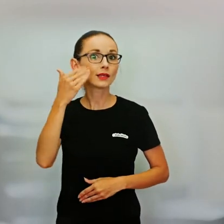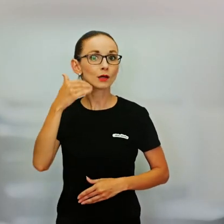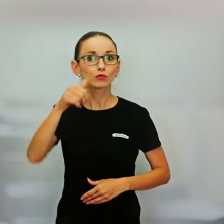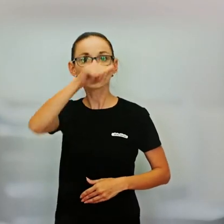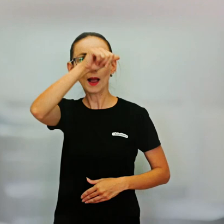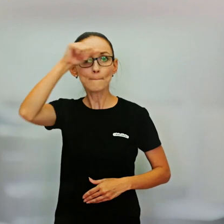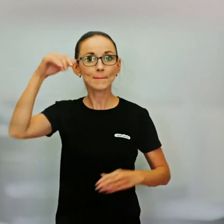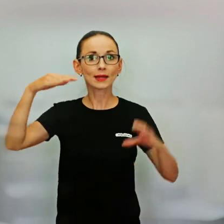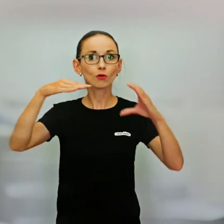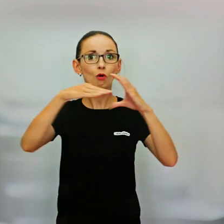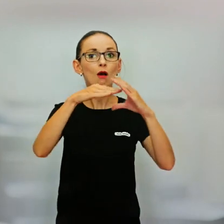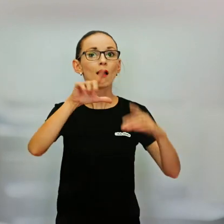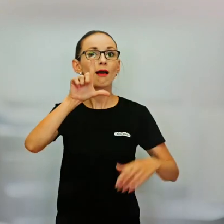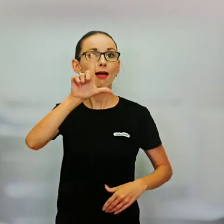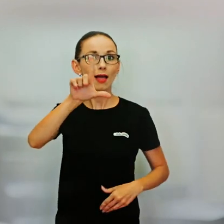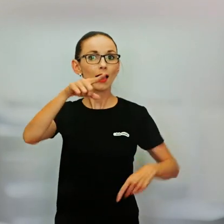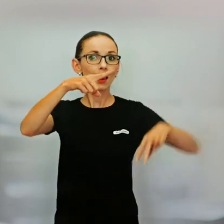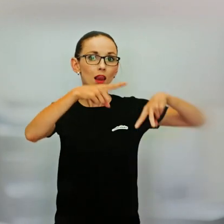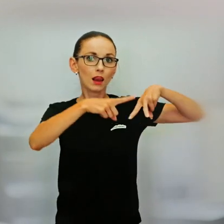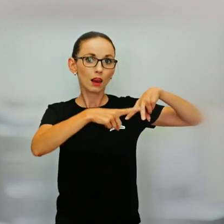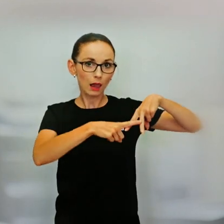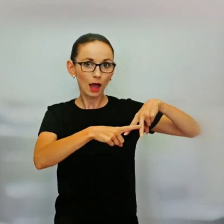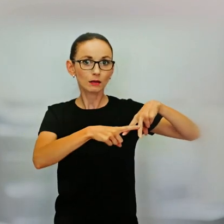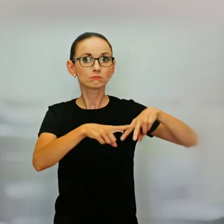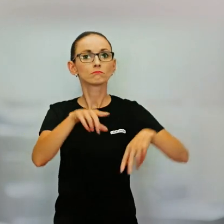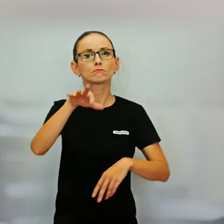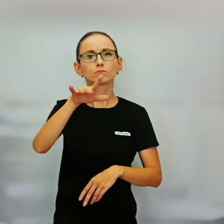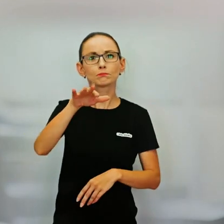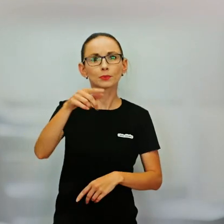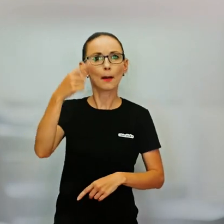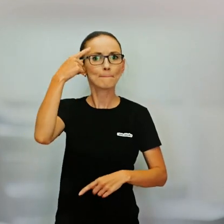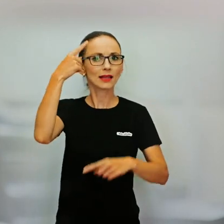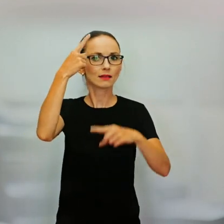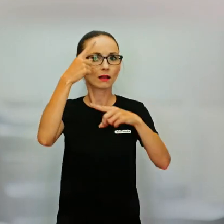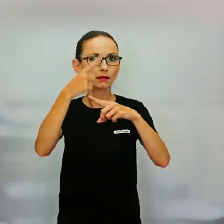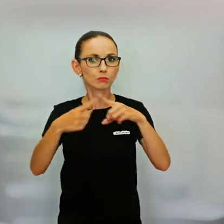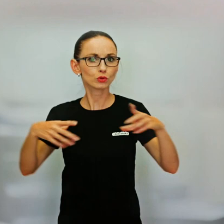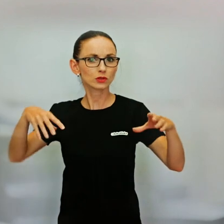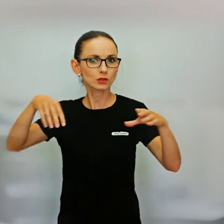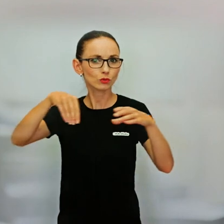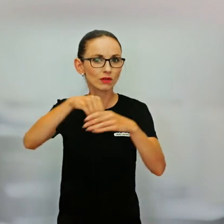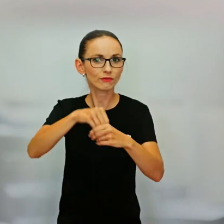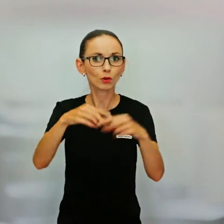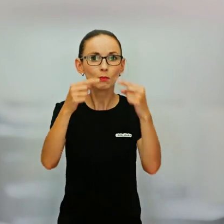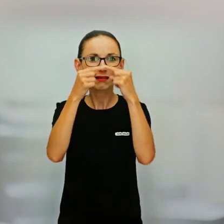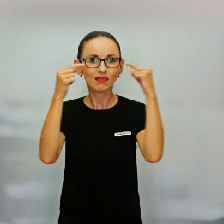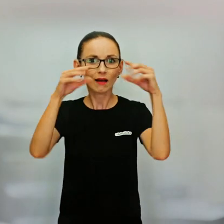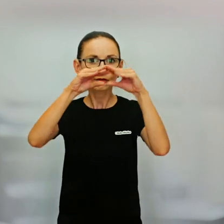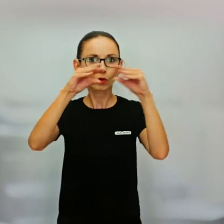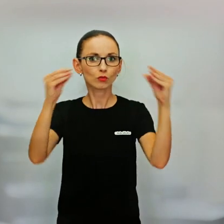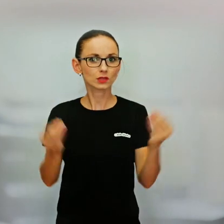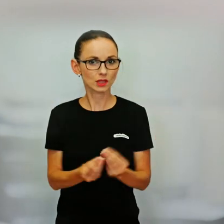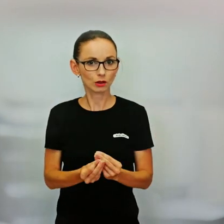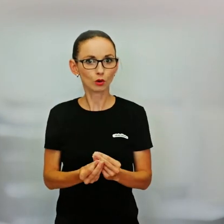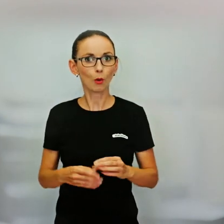triedy a v podstate ju zoznámiť s jej kolektívom. Pomali postupne a takto vlastne